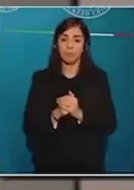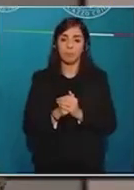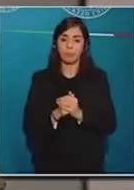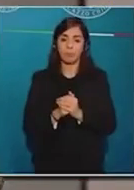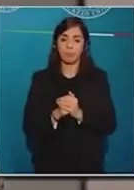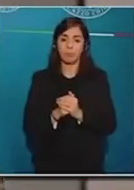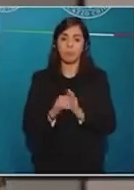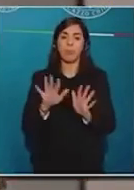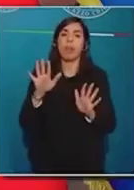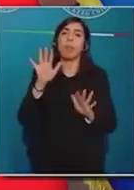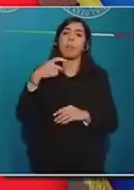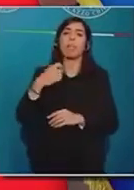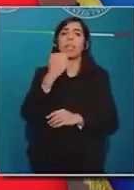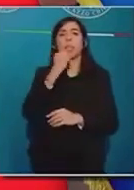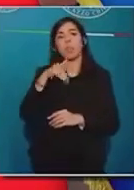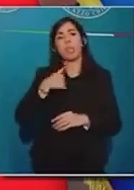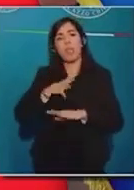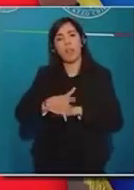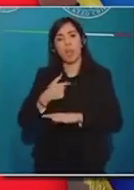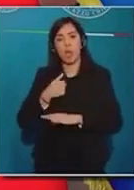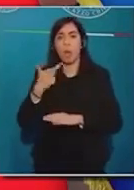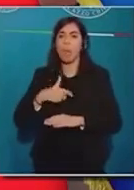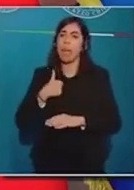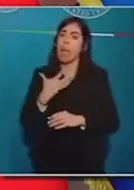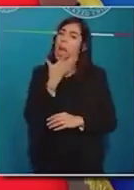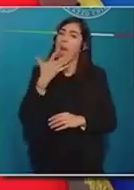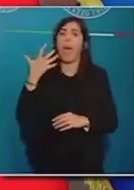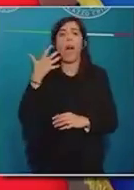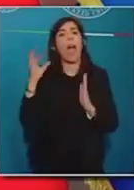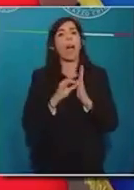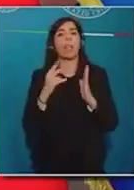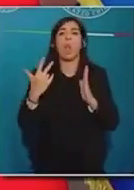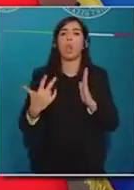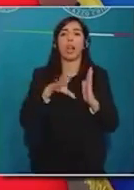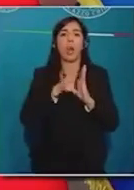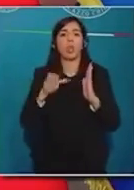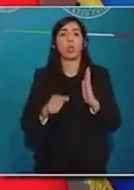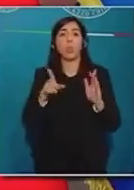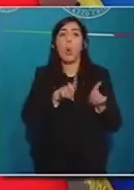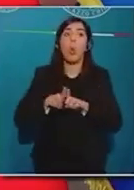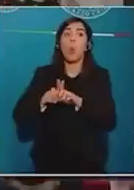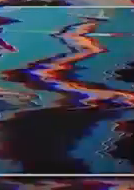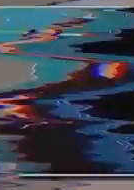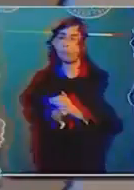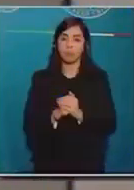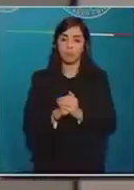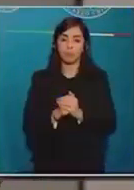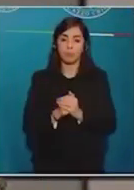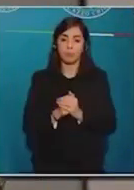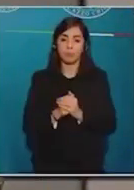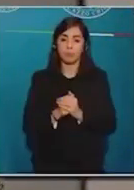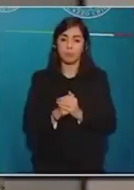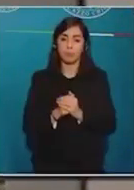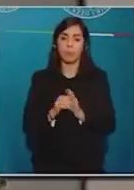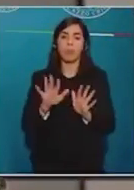Presidente, scusi, intervengo io perché sono un fanatico dell'articolo 3 della Costituzione, è uguale per tutti, non ci sono repliche... Presidente,